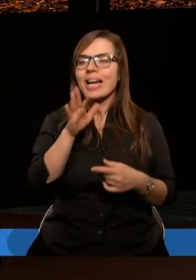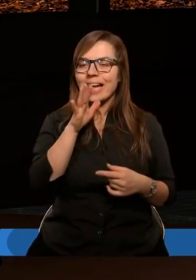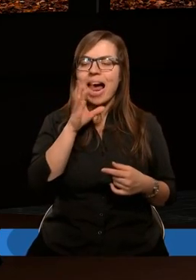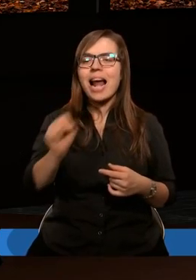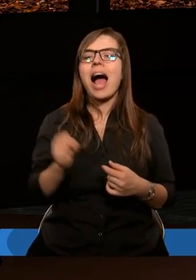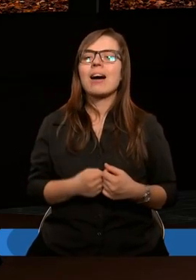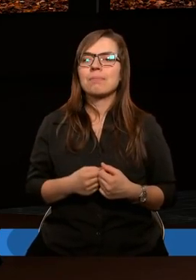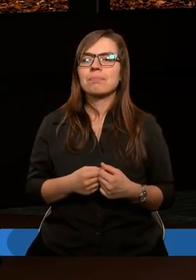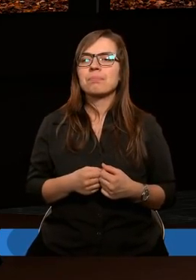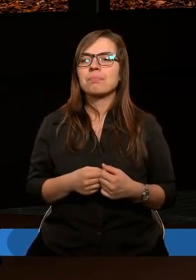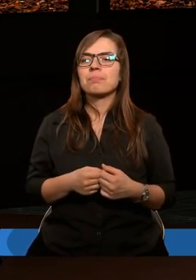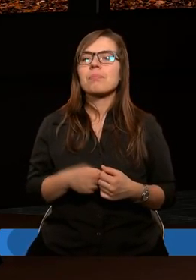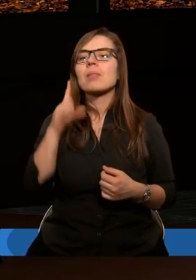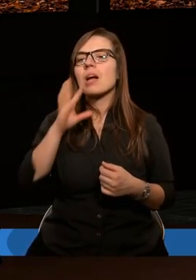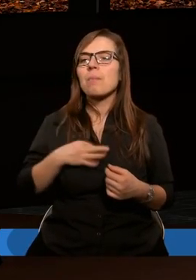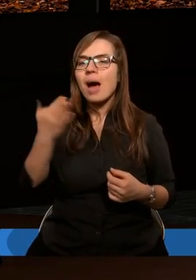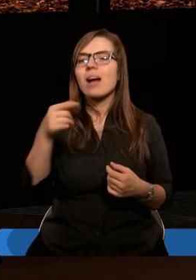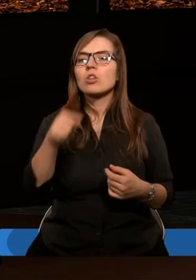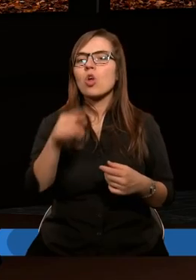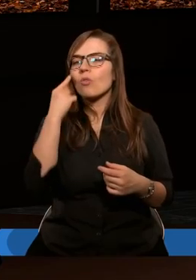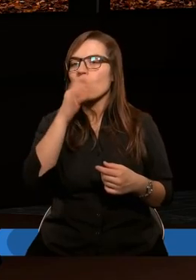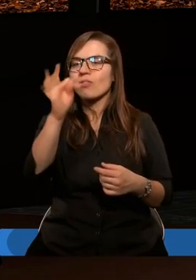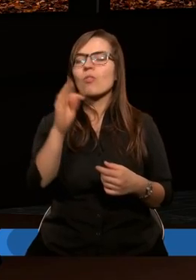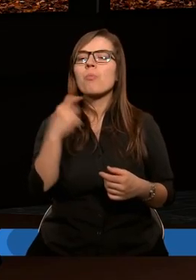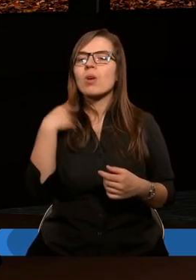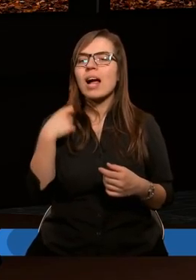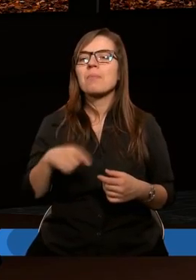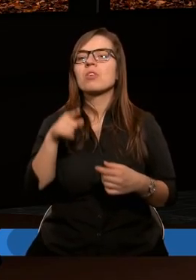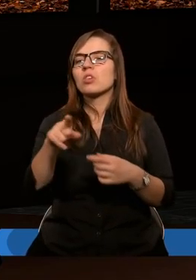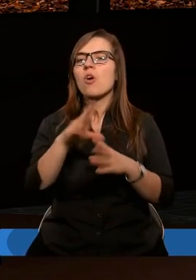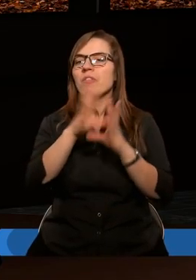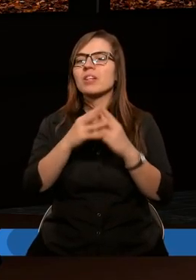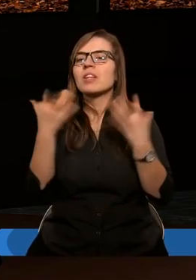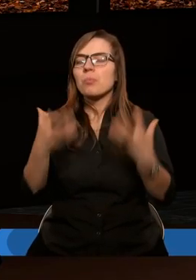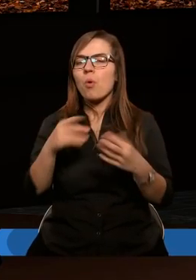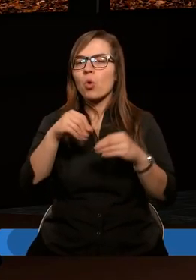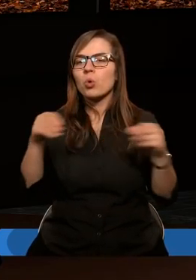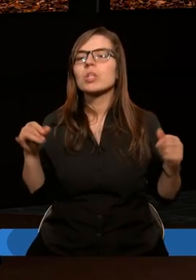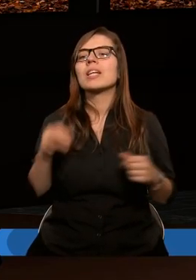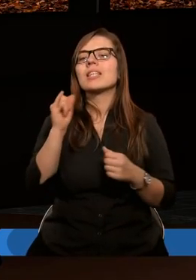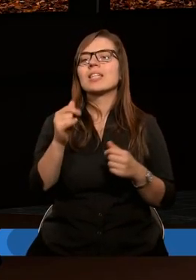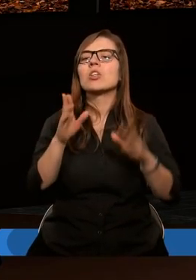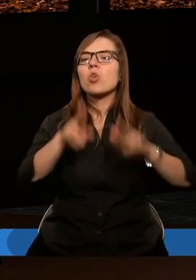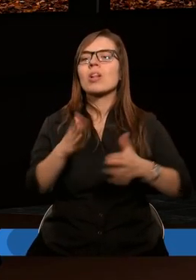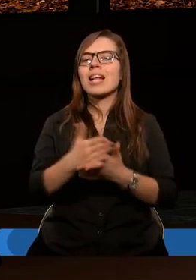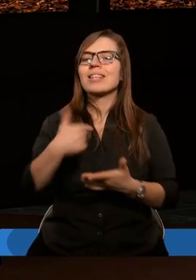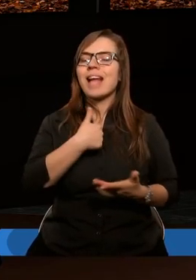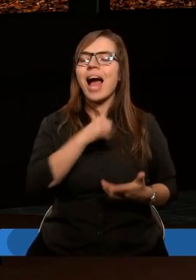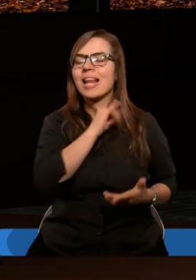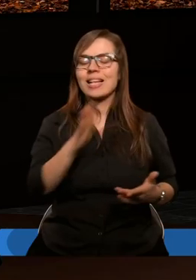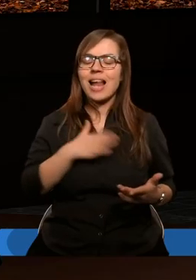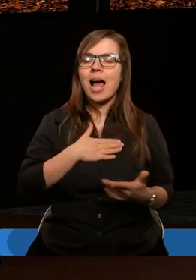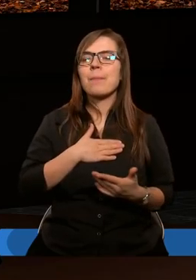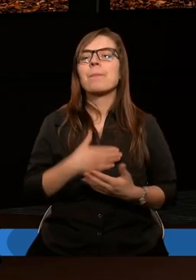Izraela? Panie, proroków Twoich pozabijali, ołtarze Twoje poburzyli i zostałem tylko ja